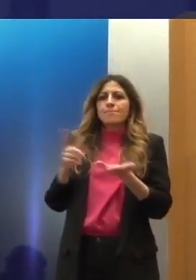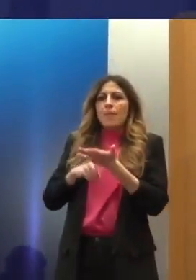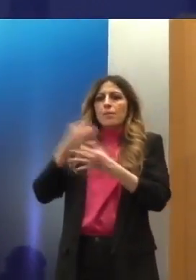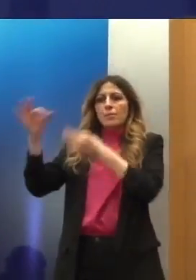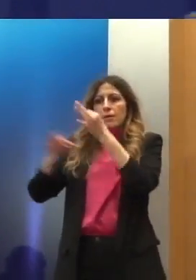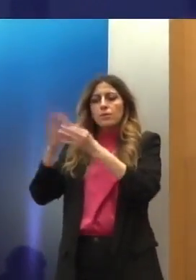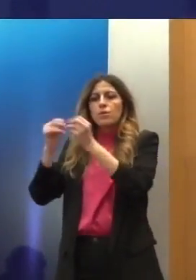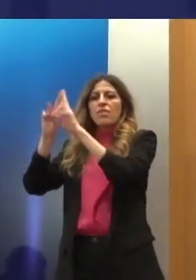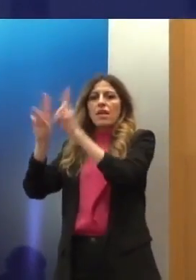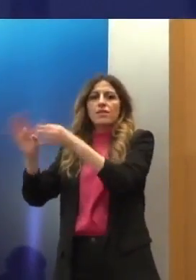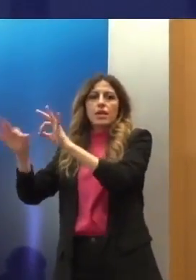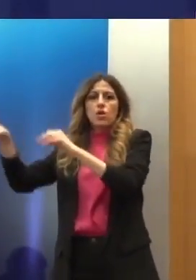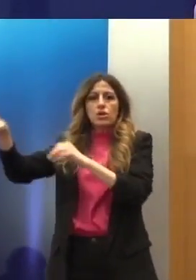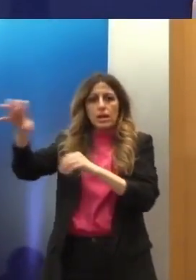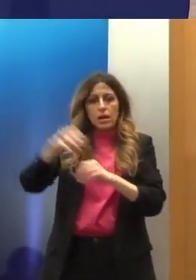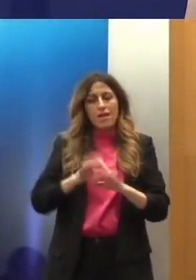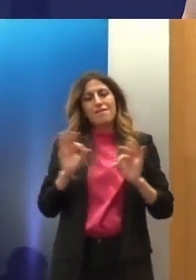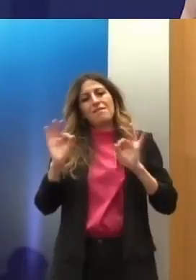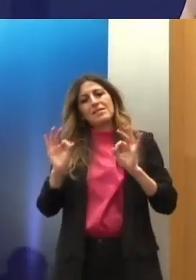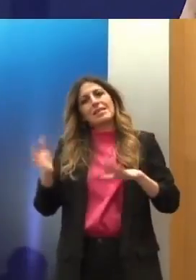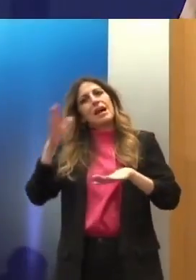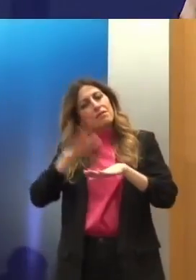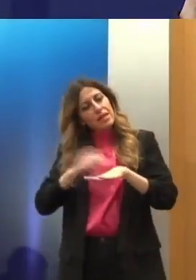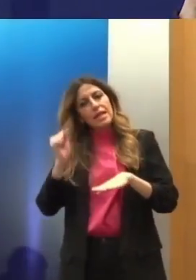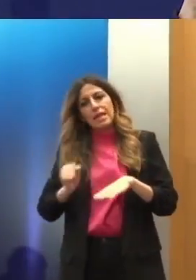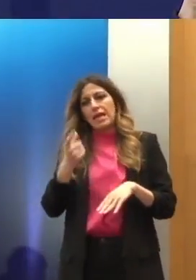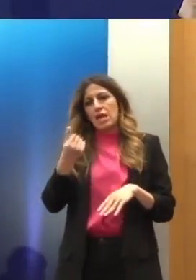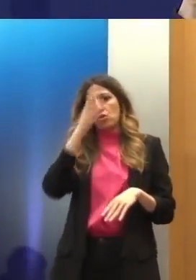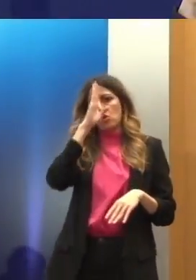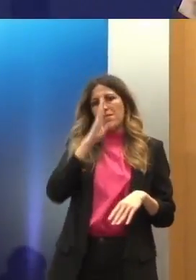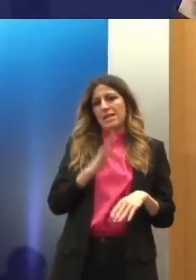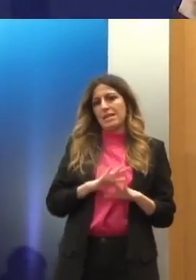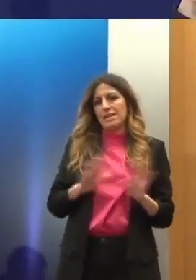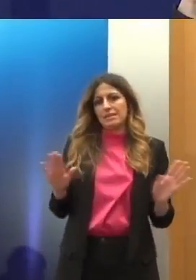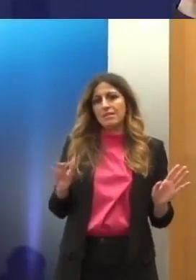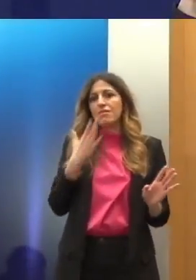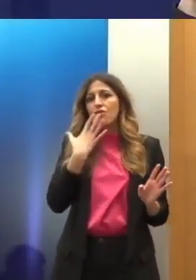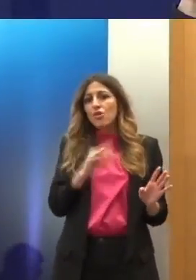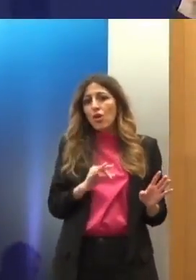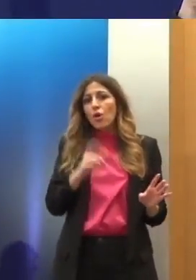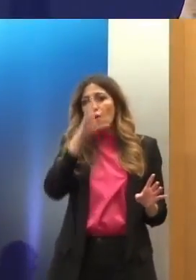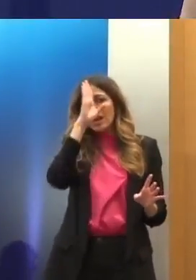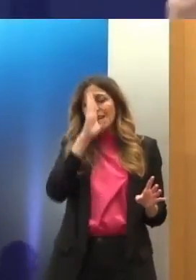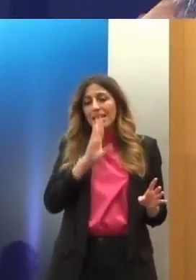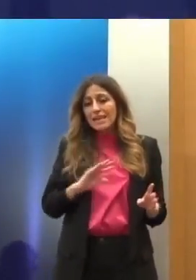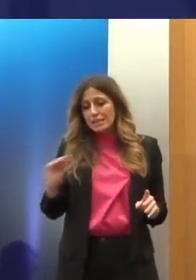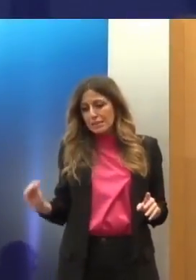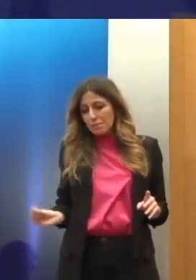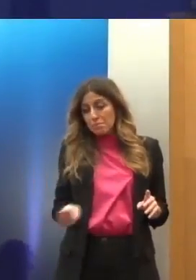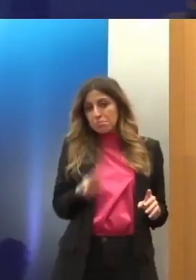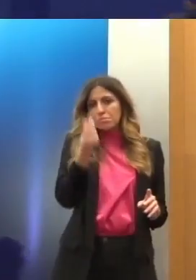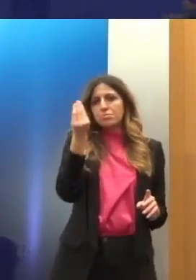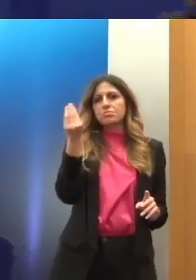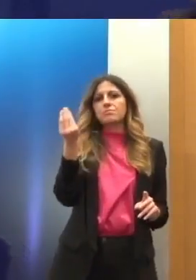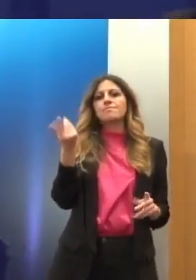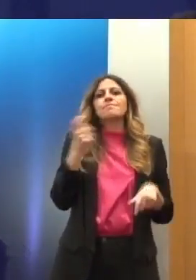βεβαίως συνέπειται με την οικονομική κρίση, η οποία ξεκινάει την ίδια ακριβώς περίοδο, και βεβαίως